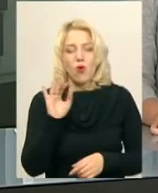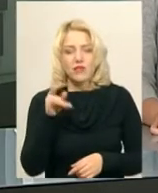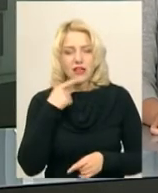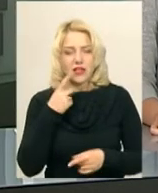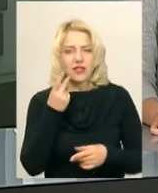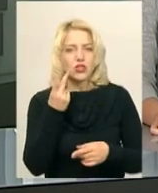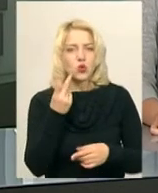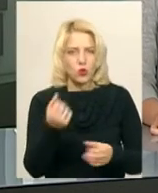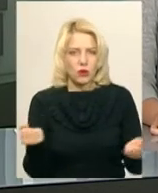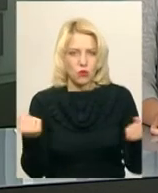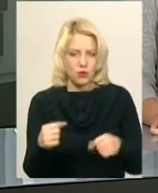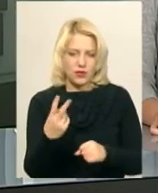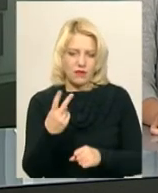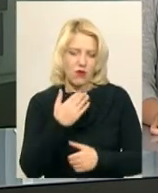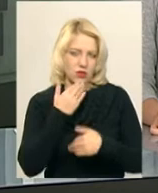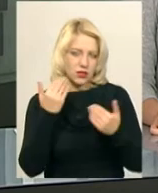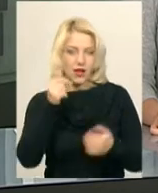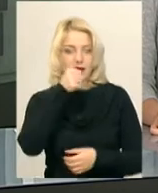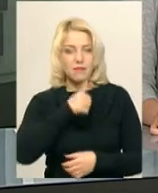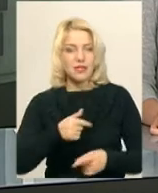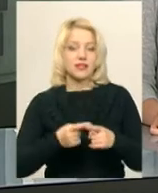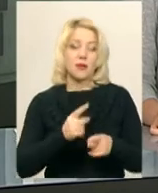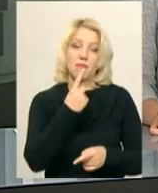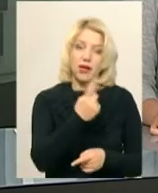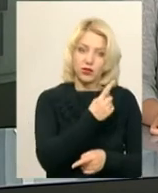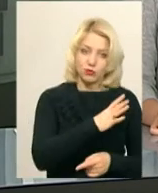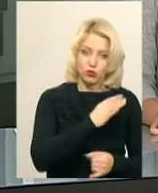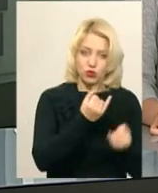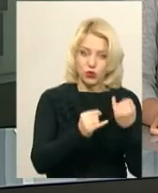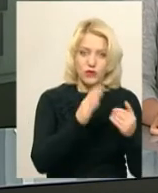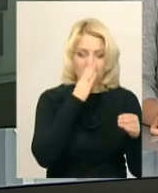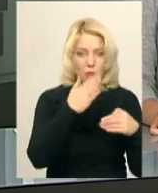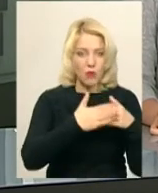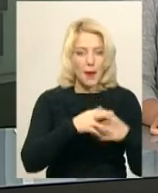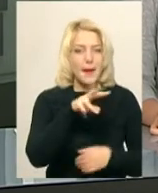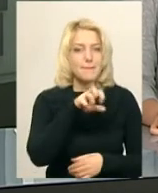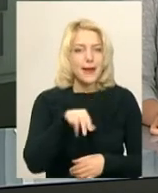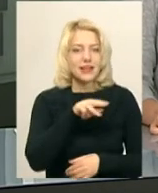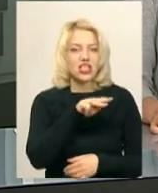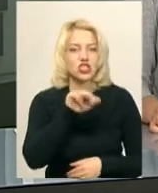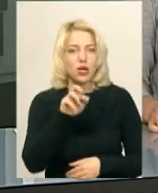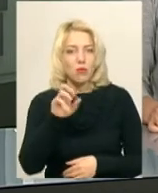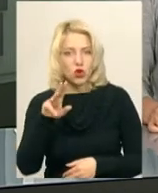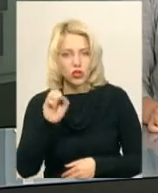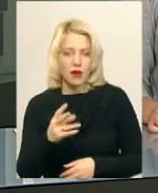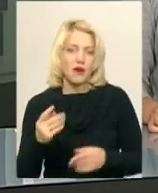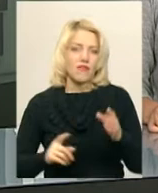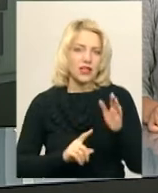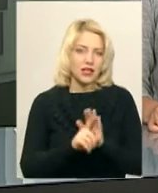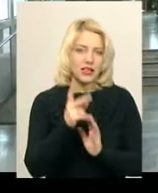друге пограбування за два останні місяці. Перше було у жовтні неподалік Меджибужа. У поліції відкрито два кримінальні провадження.